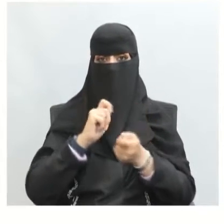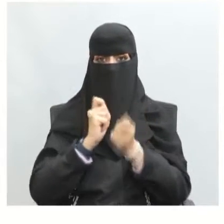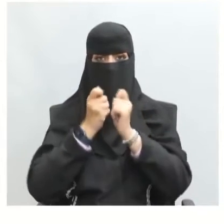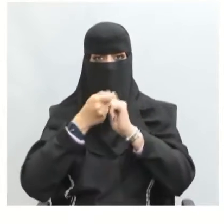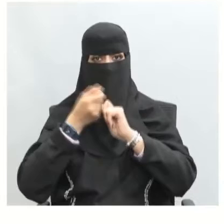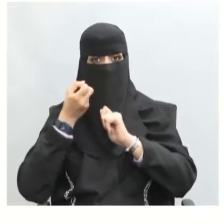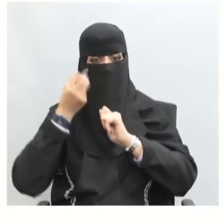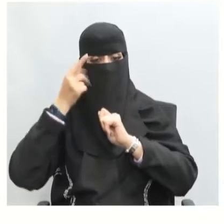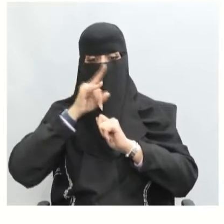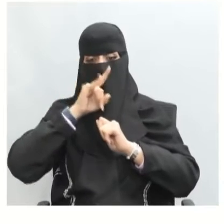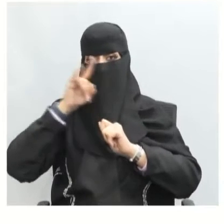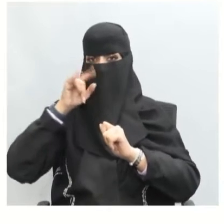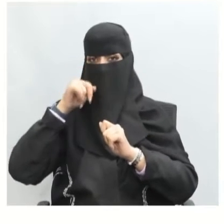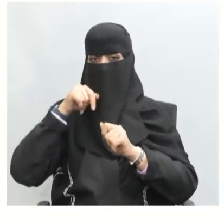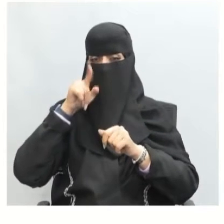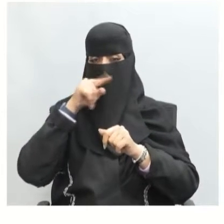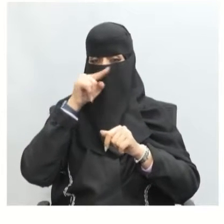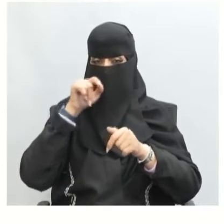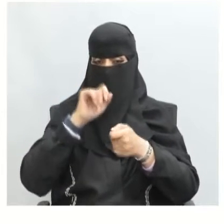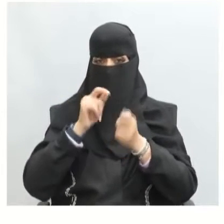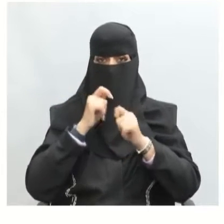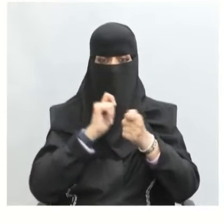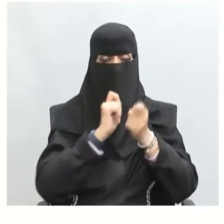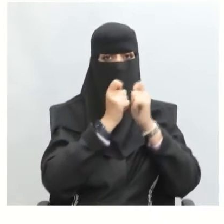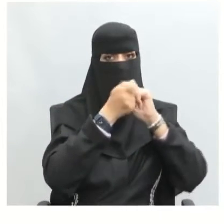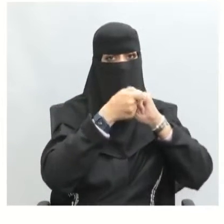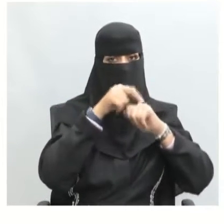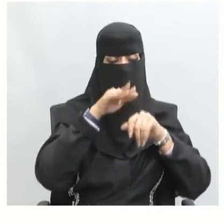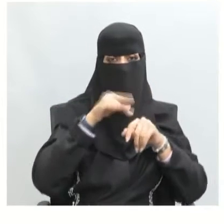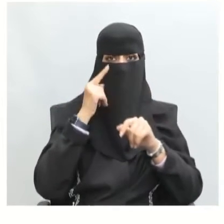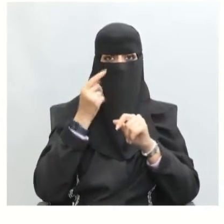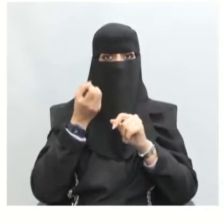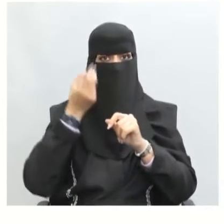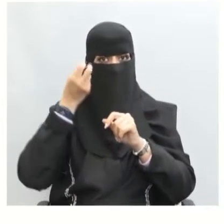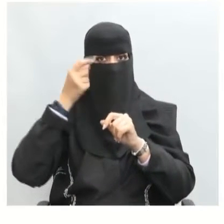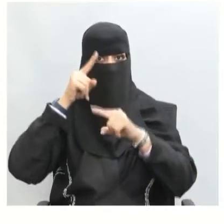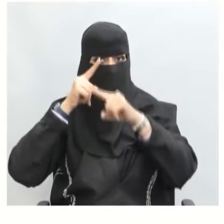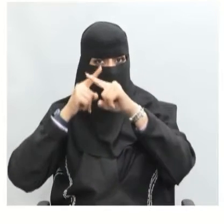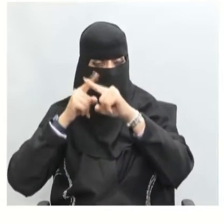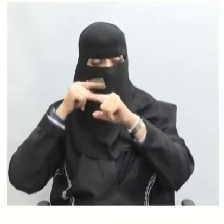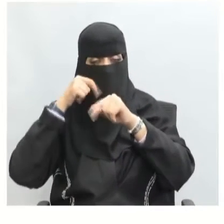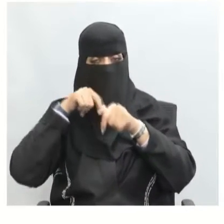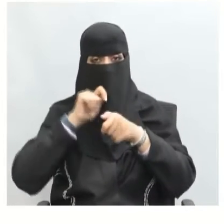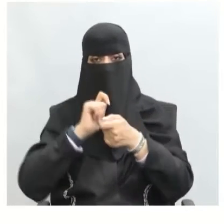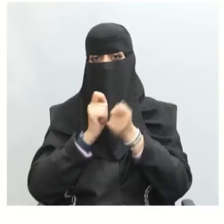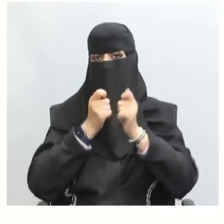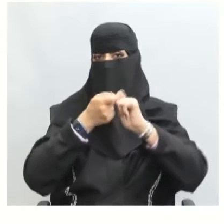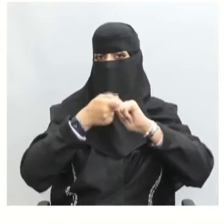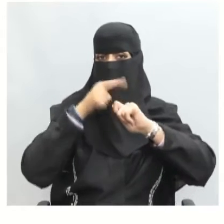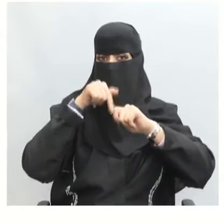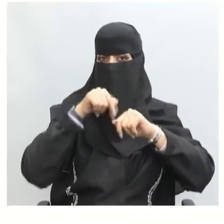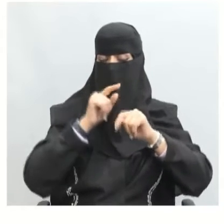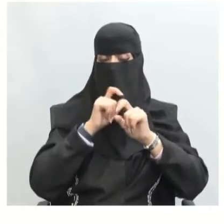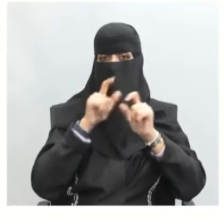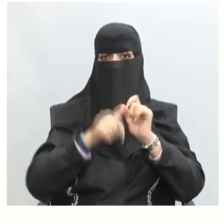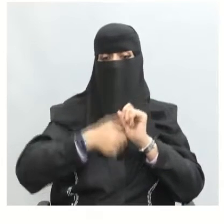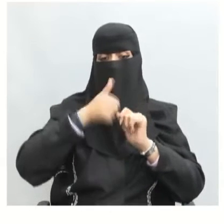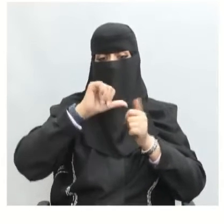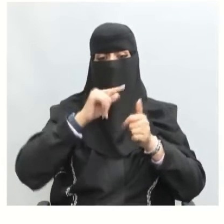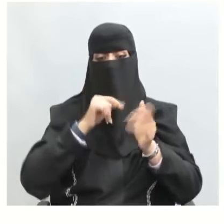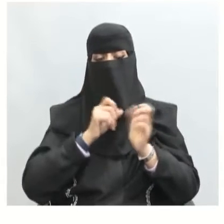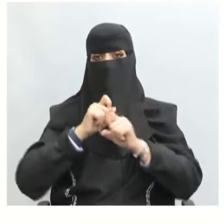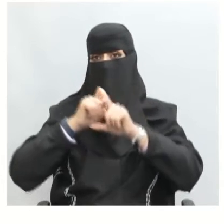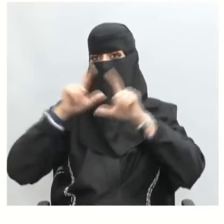الأفكار غير الصحيحة وتقويمها هذه فوائد الحوار وأيضا إظهار الجانب المشرق